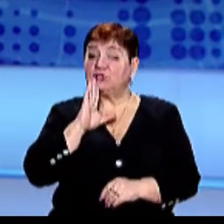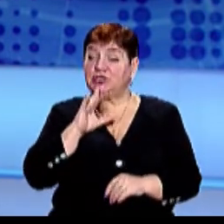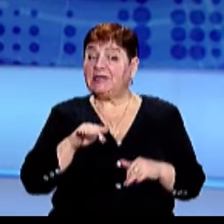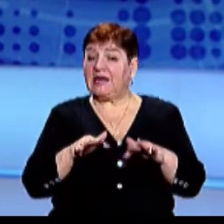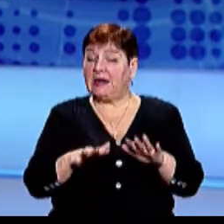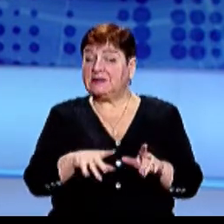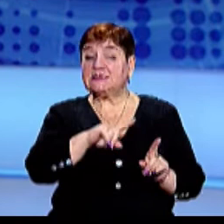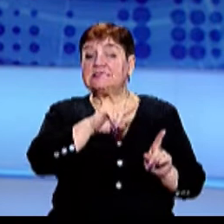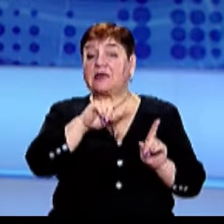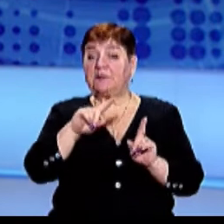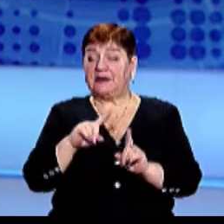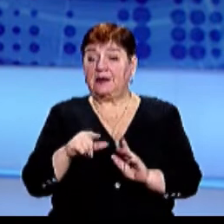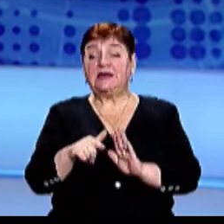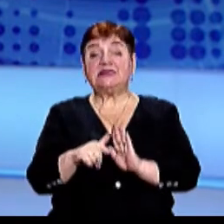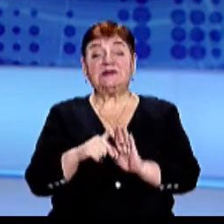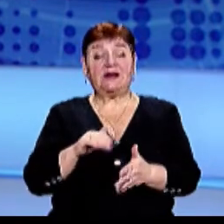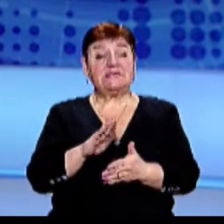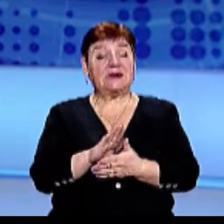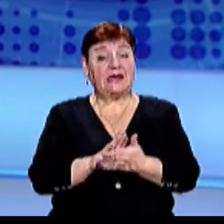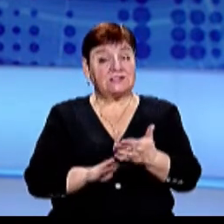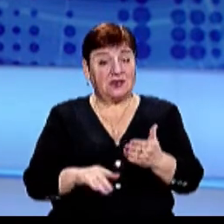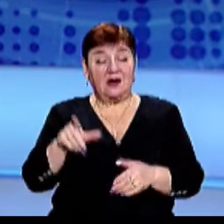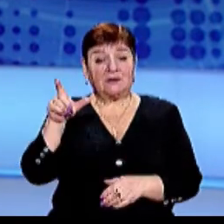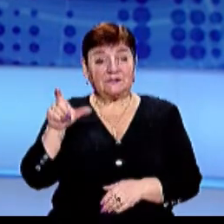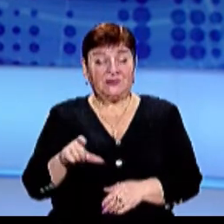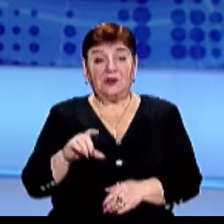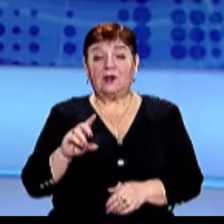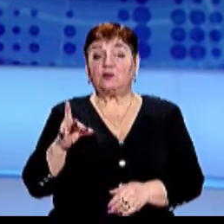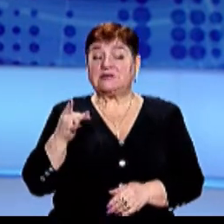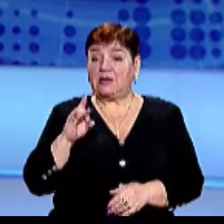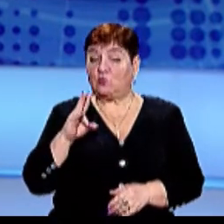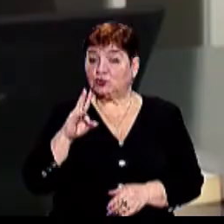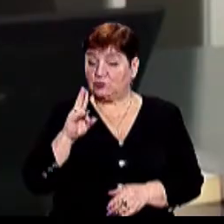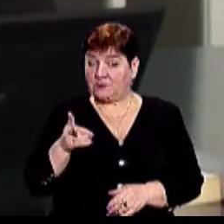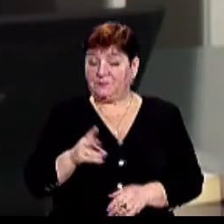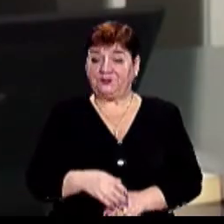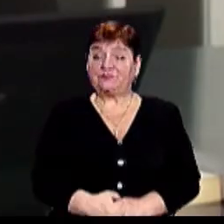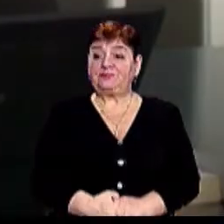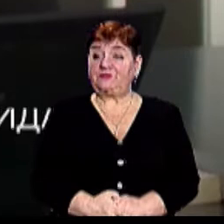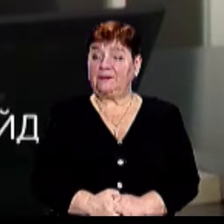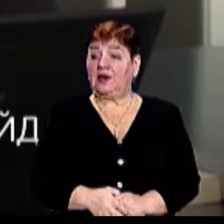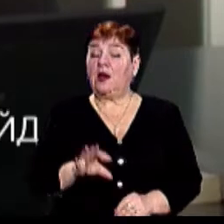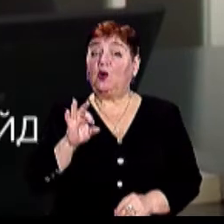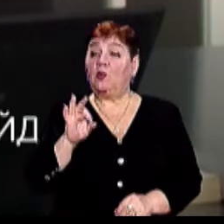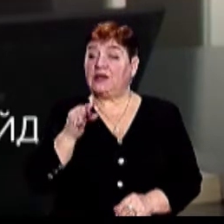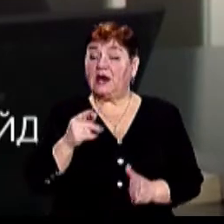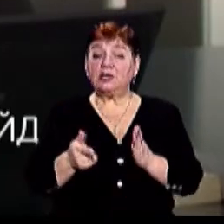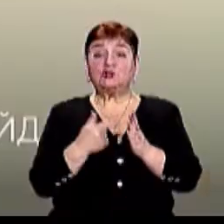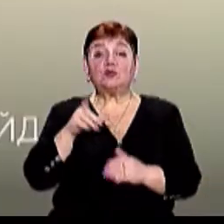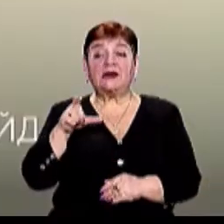діяльності на Закарпатті, дізнавалася наша кореспондентка Руслана Гостюк Ольга Беца –